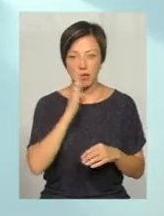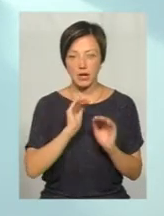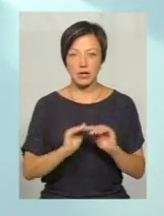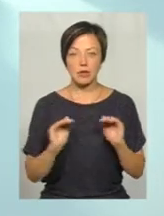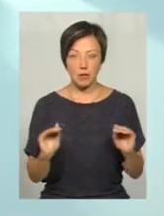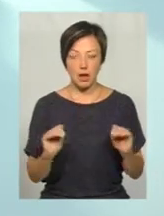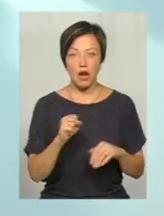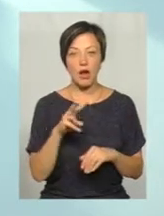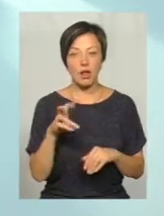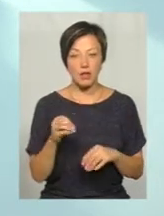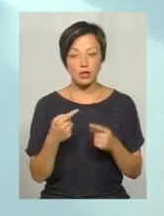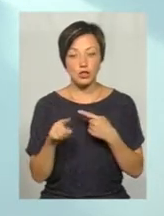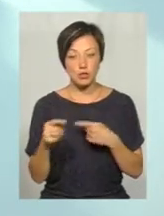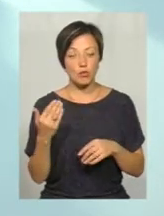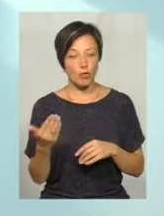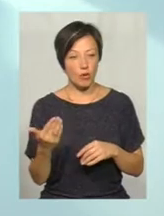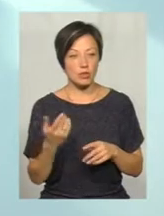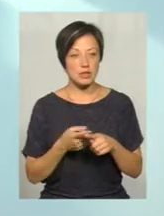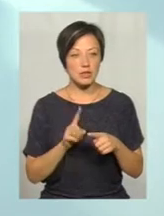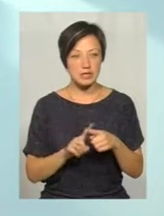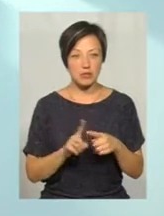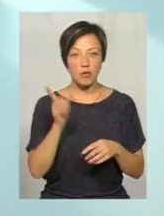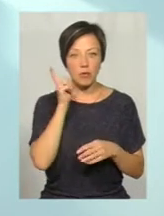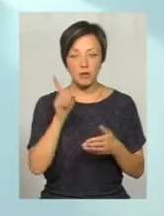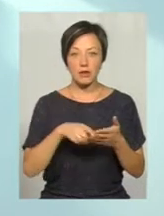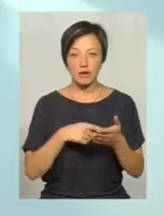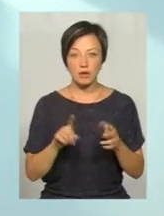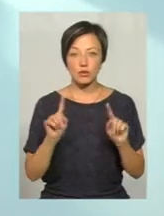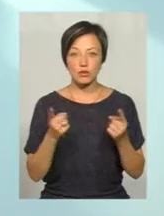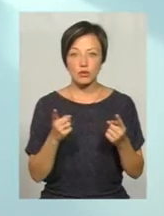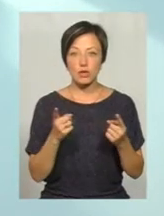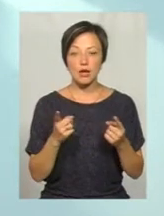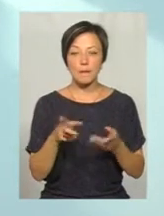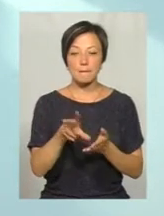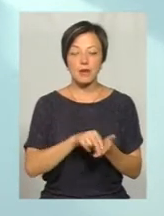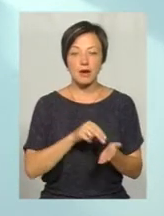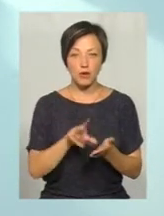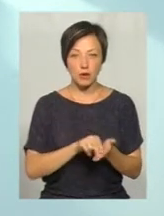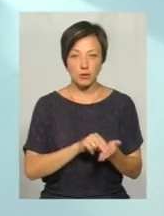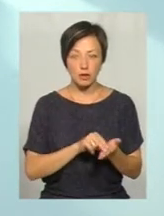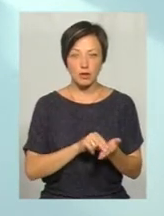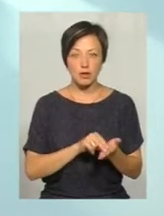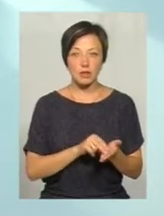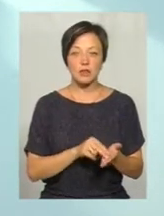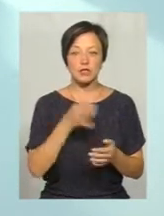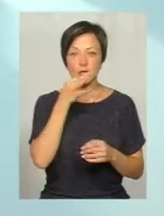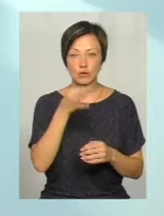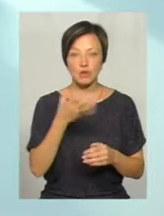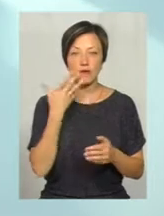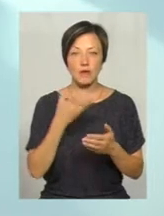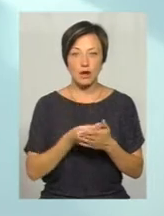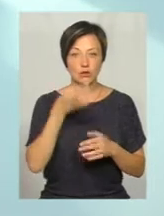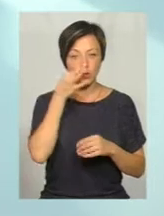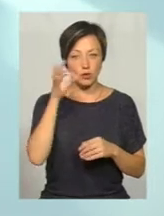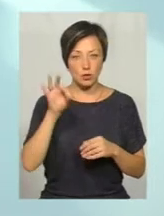дітьми. Але з іншої сторони ось ці додатки є також дуже таким прикладом, скажу на власному, як би,